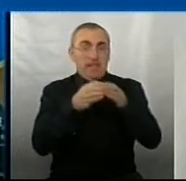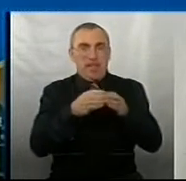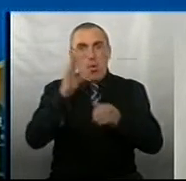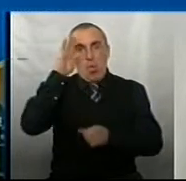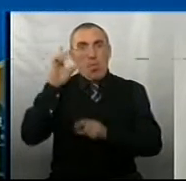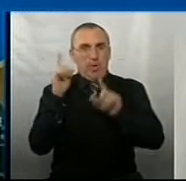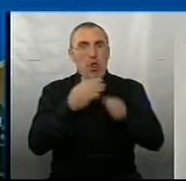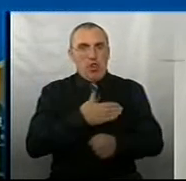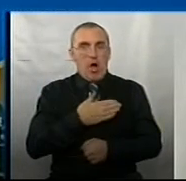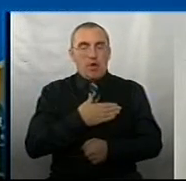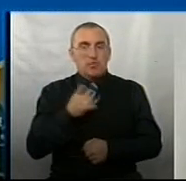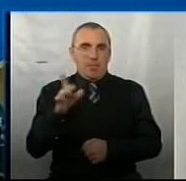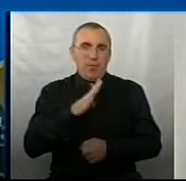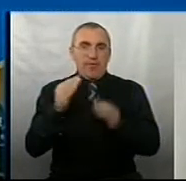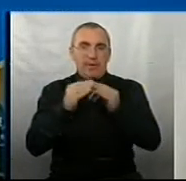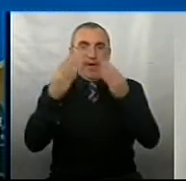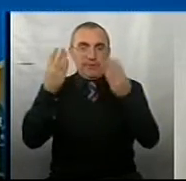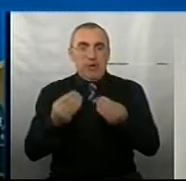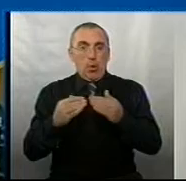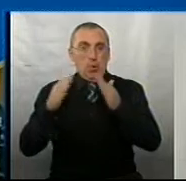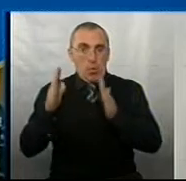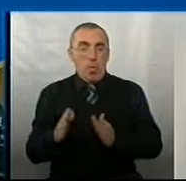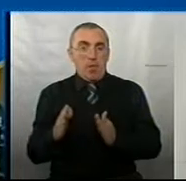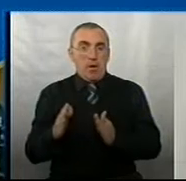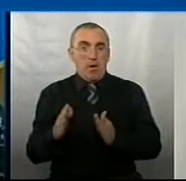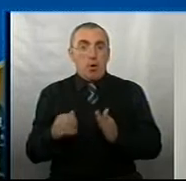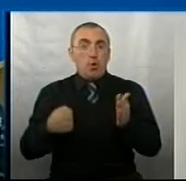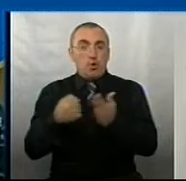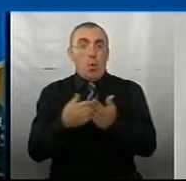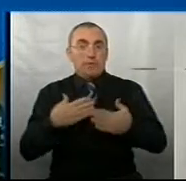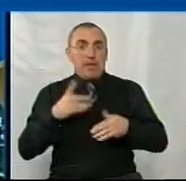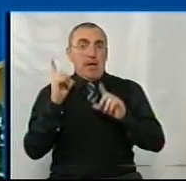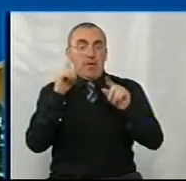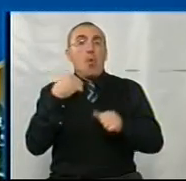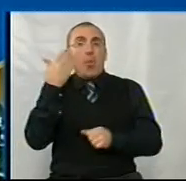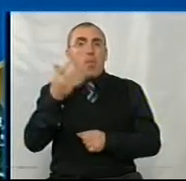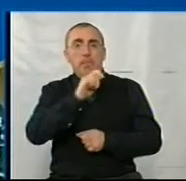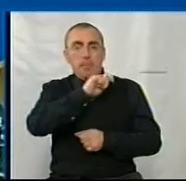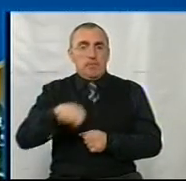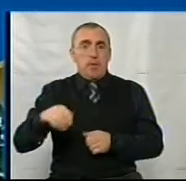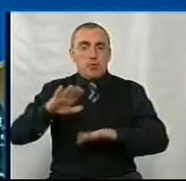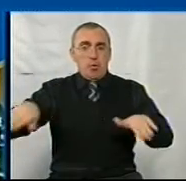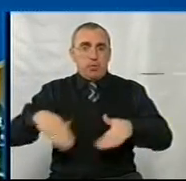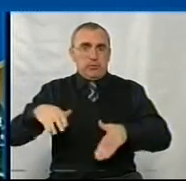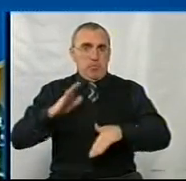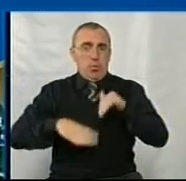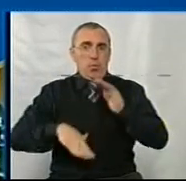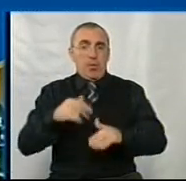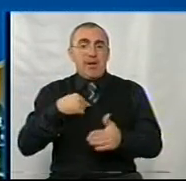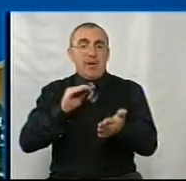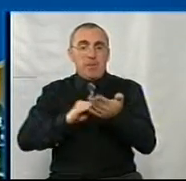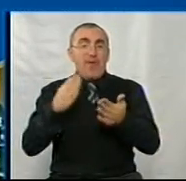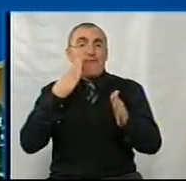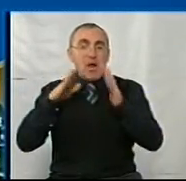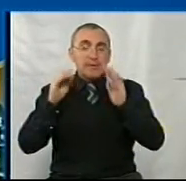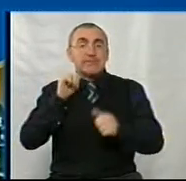їдуть наші, вони були 10 днів тут, і їдуть до себе. Ну як вони приїдуть з пустими руками? Я пишу в